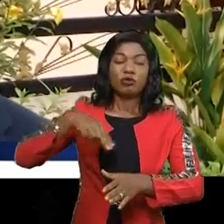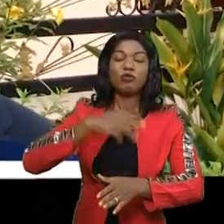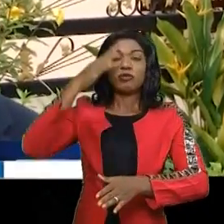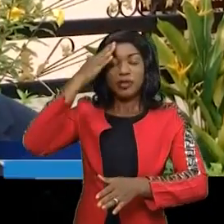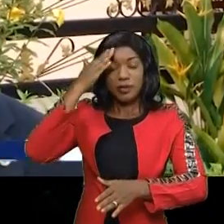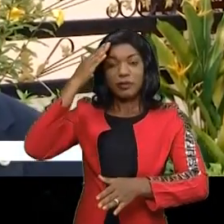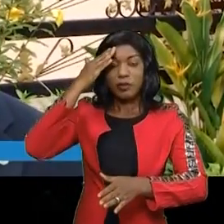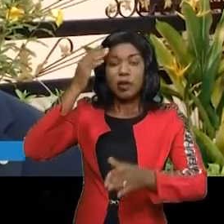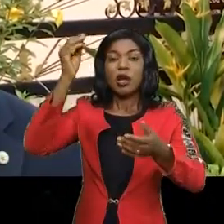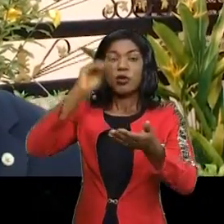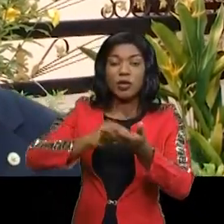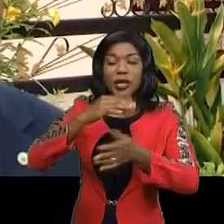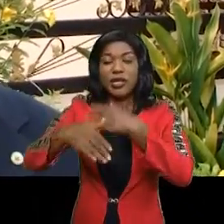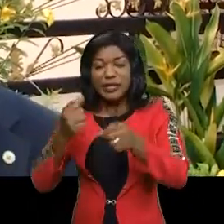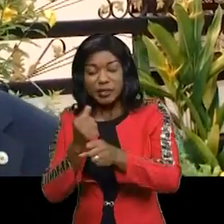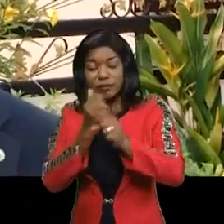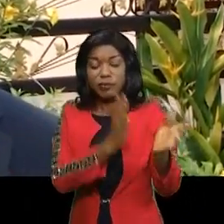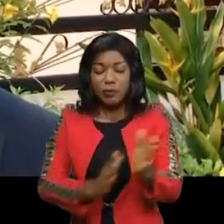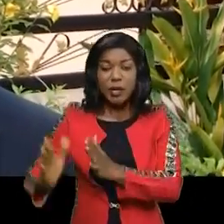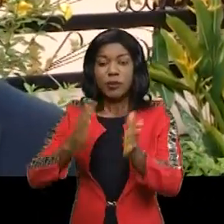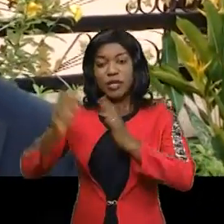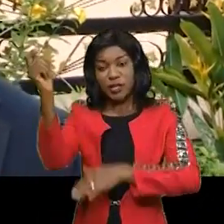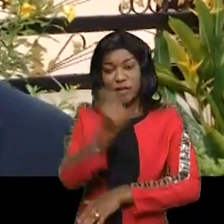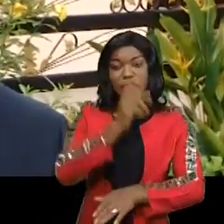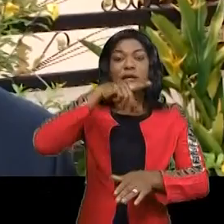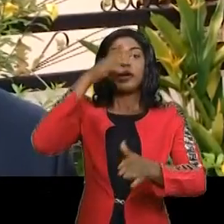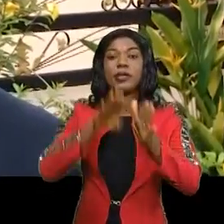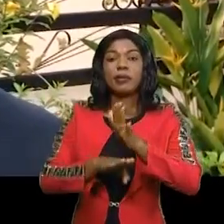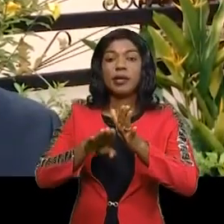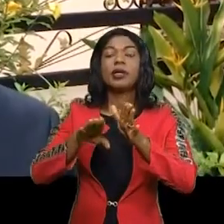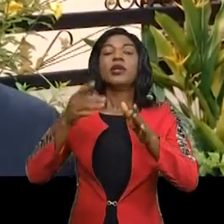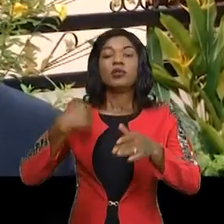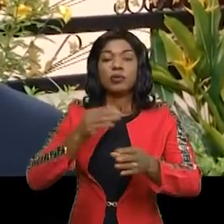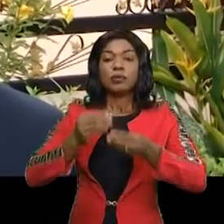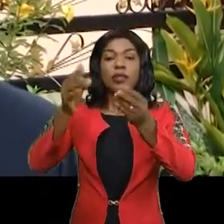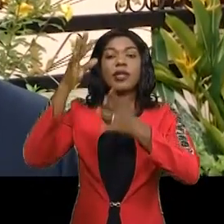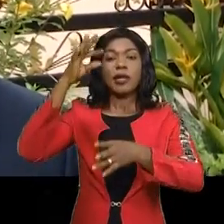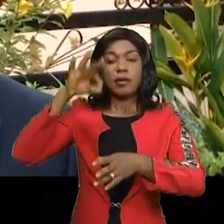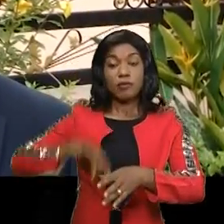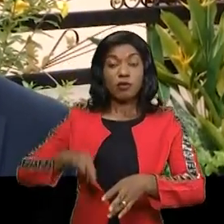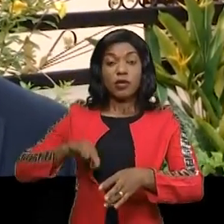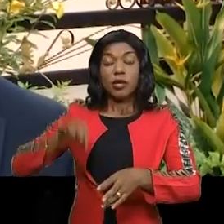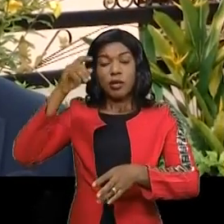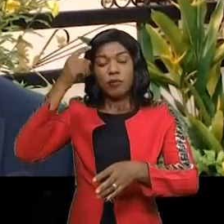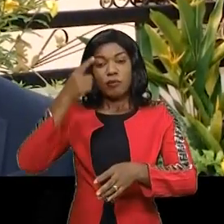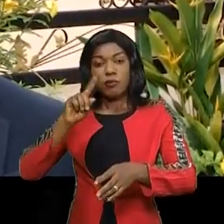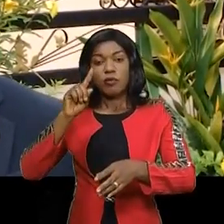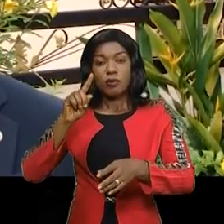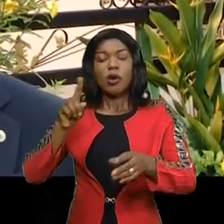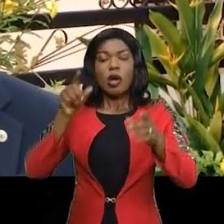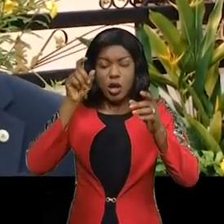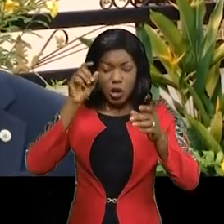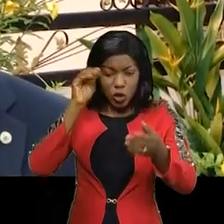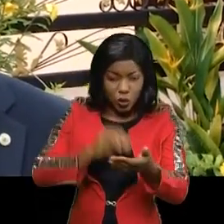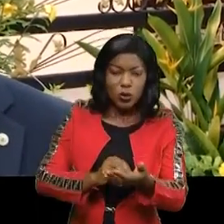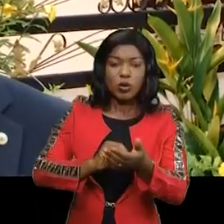encore des petits travaux qui se font dans l'élaboration du calendrier du Parlement, et nous mettons ce temps à profit pour peaufiner, justement, ce gouvernement consensuel